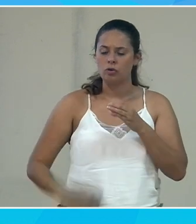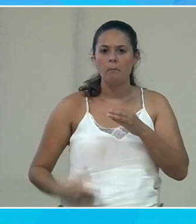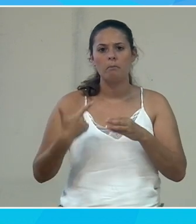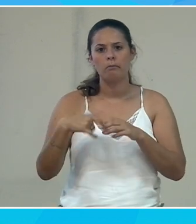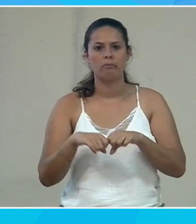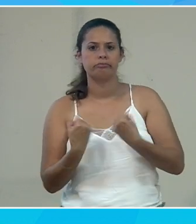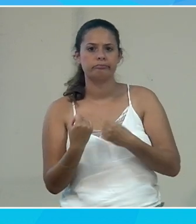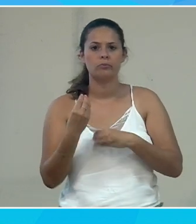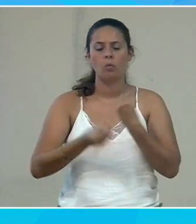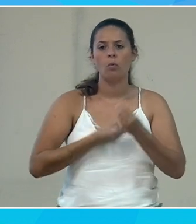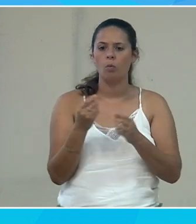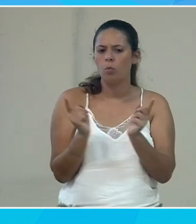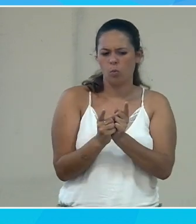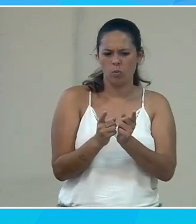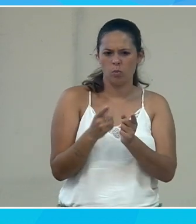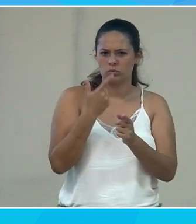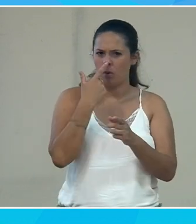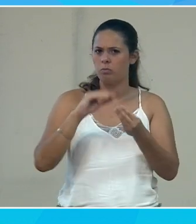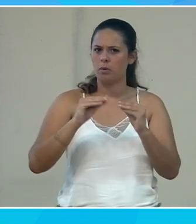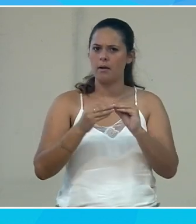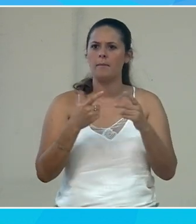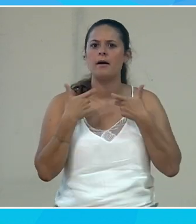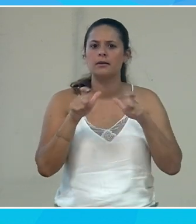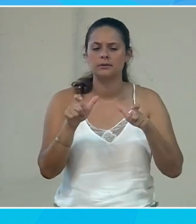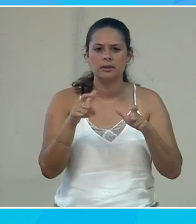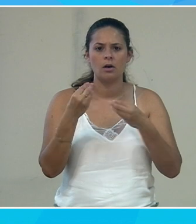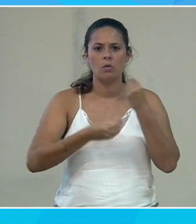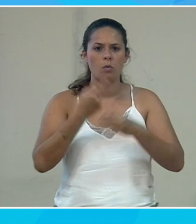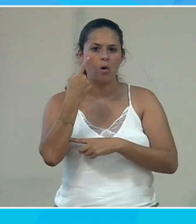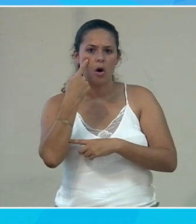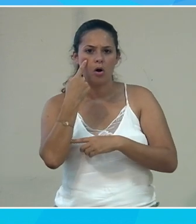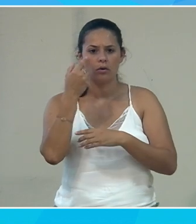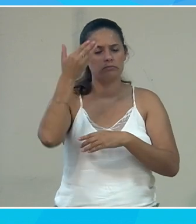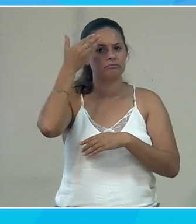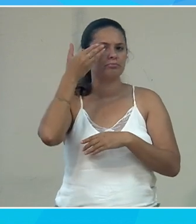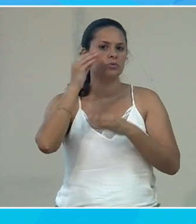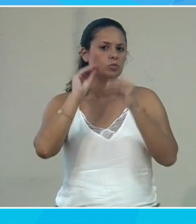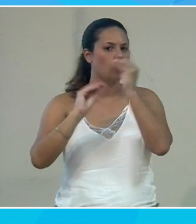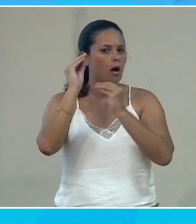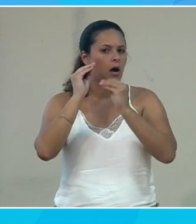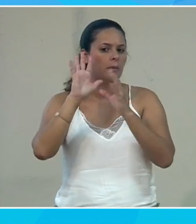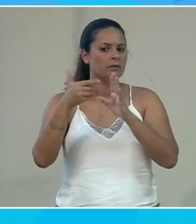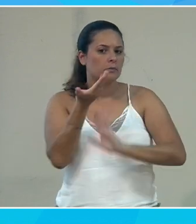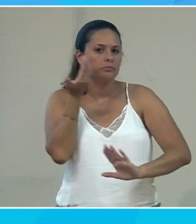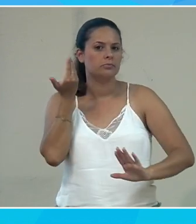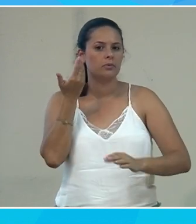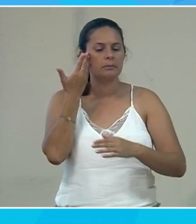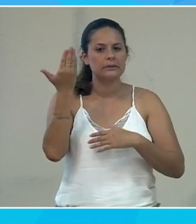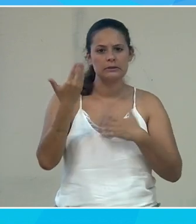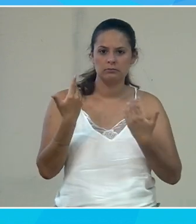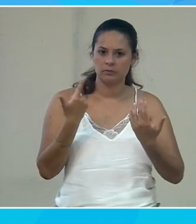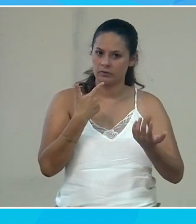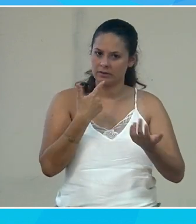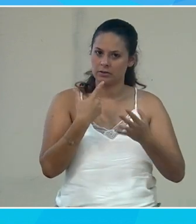'œil, voilà, donc temporairement, peut-être que je vais avoir un souci pour voir d'un œil, mais par contre, une fois que je serai soigné, une fois qu'on me aura retiré un plâtre, une fois que